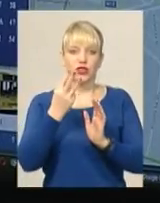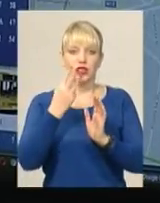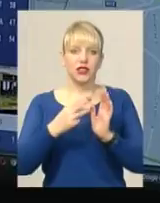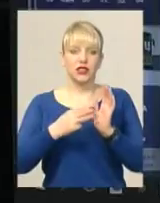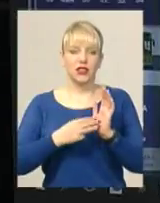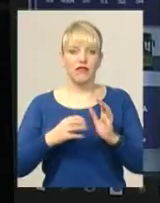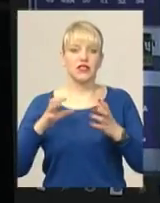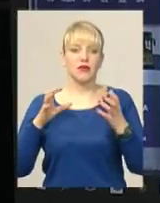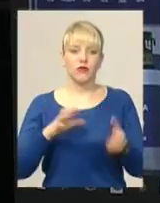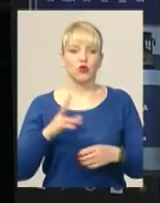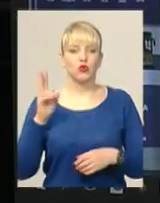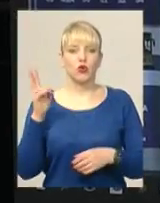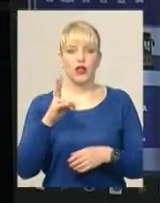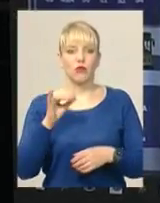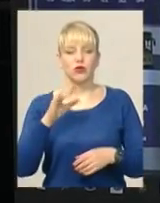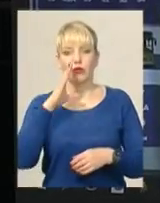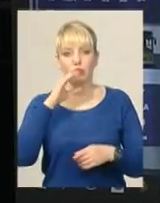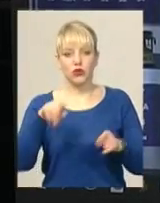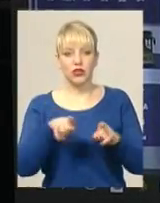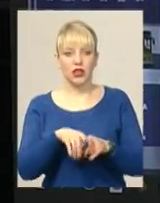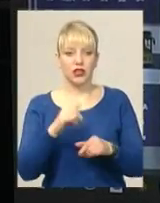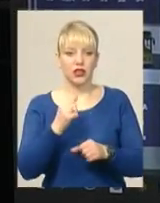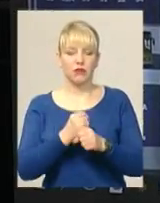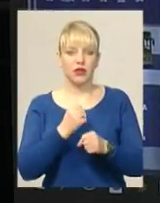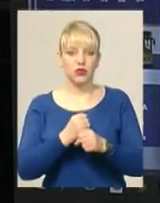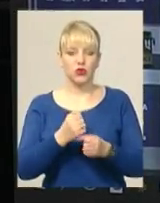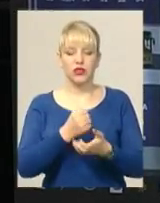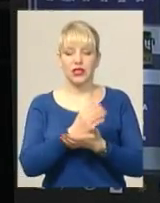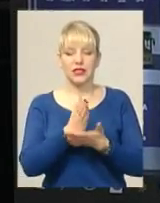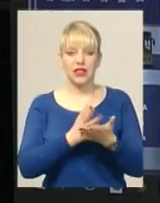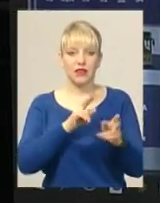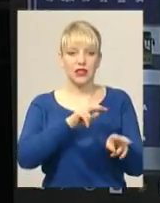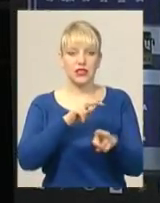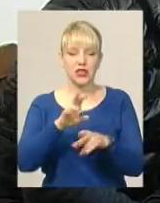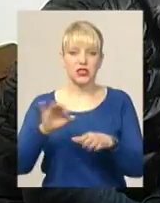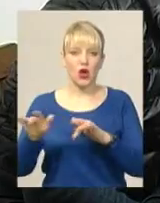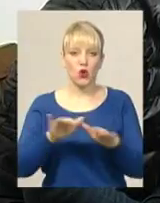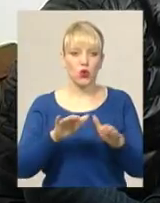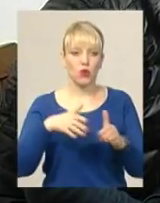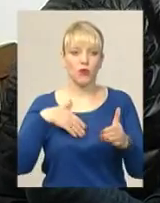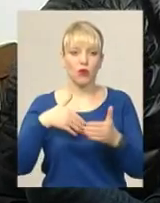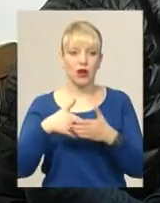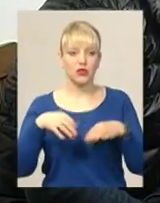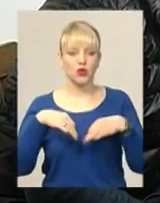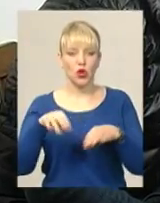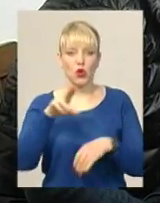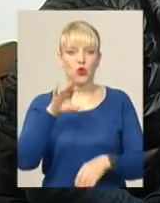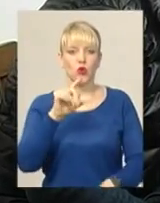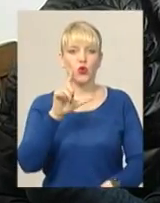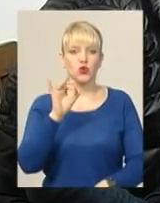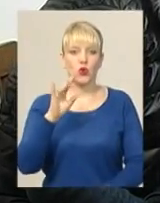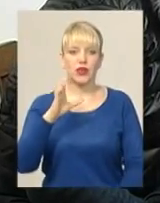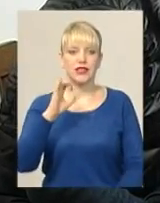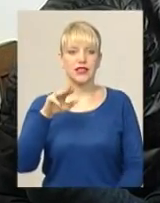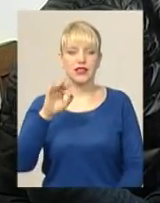автобусів, тролейбусів і маршруток. Так нині працює сервіс стеження за рухом громадського транспорту на сайті «Дозор Сіті». Хмельничанка Катерина